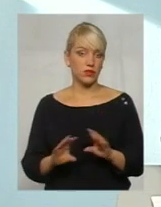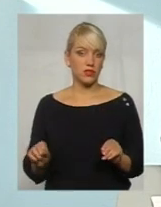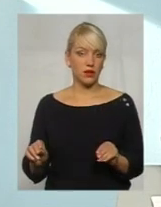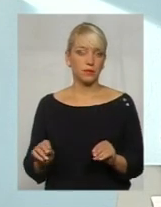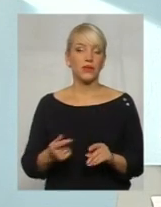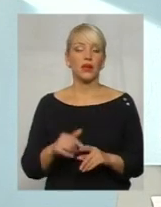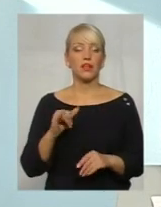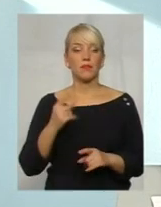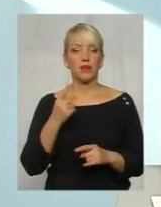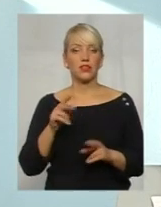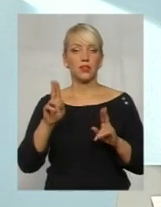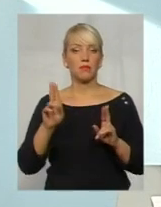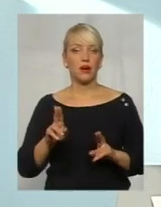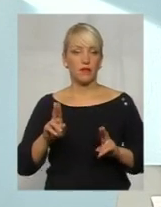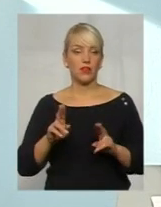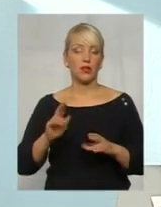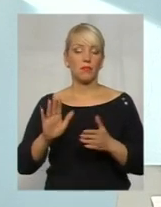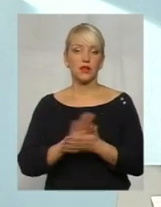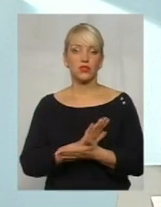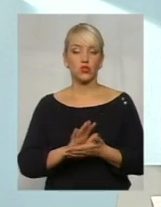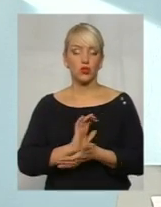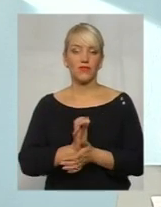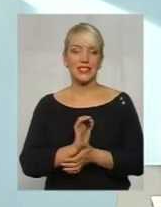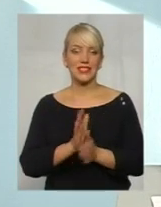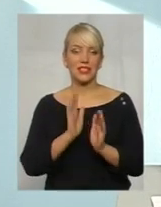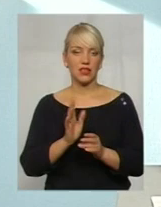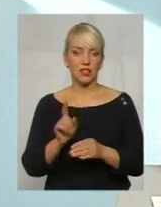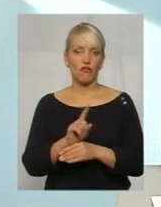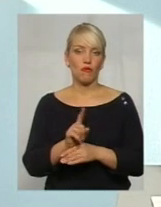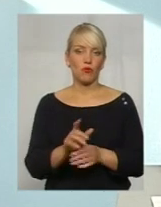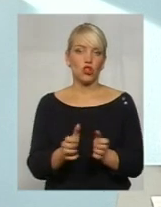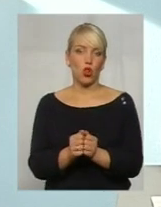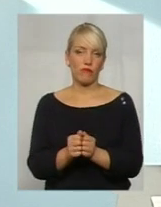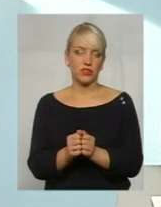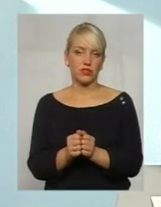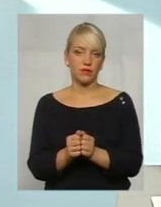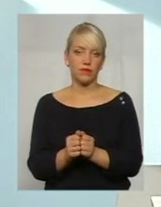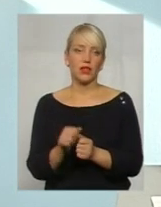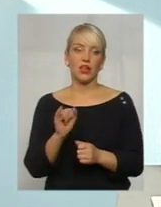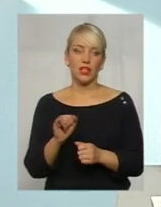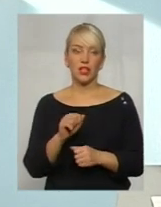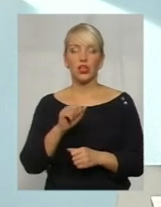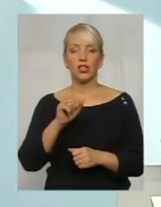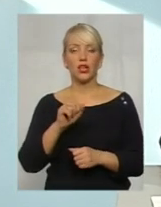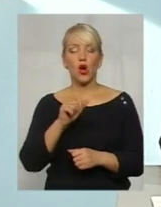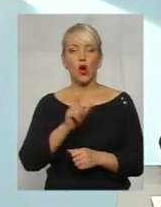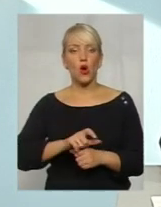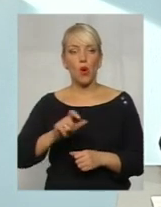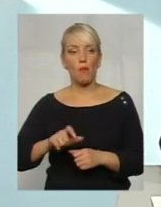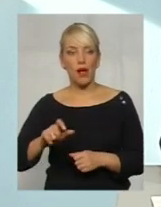перше правило, безкоштовний сир, тільки в Мишеловці. І громадяни, все ж таки,